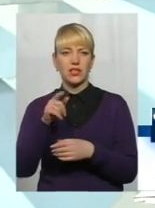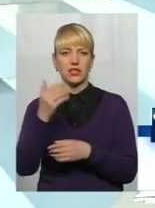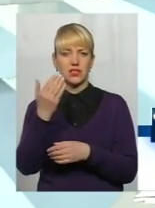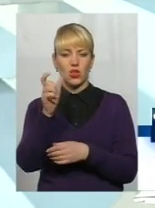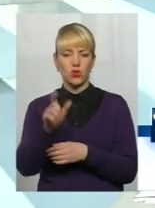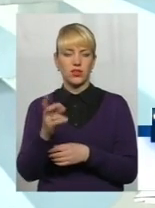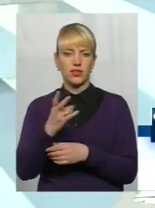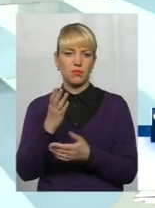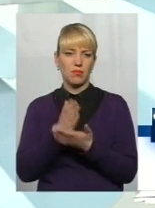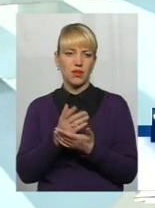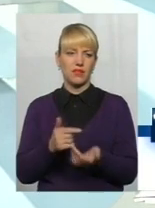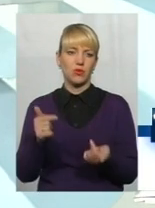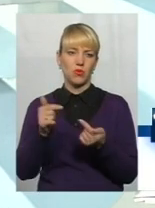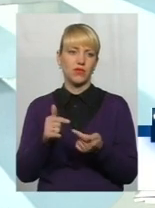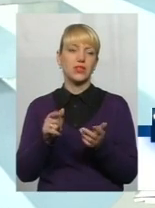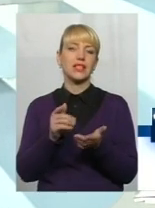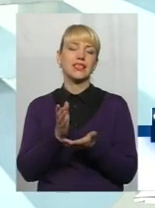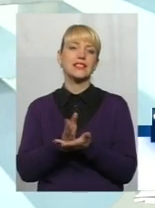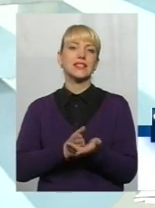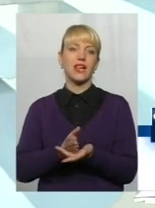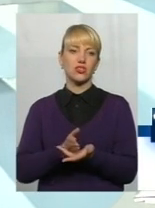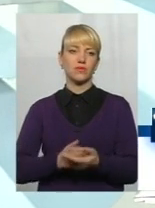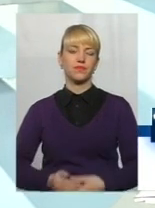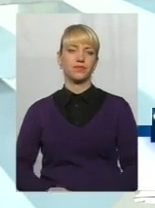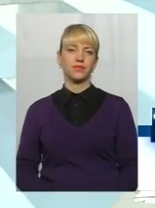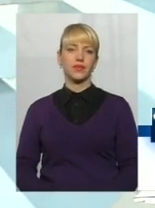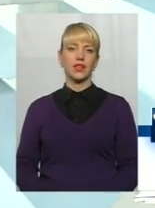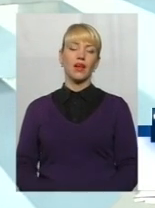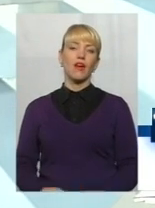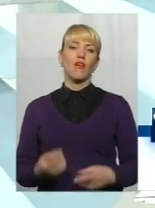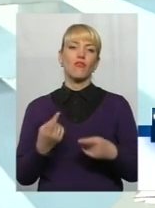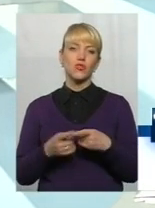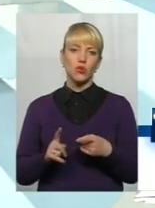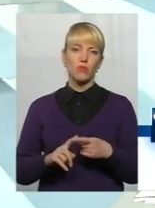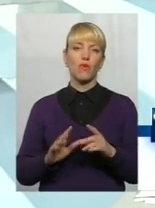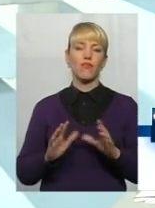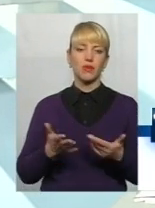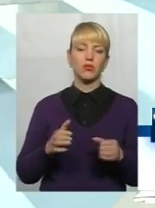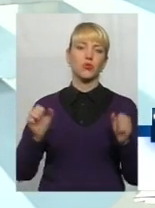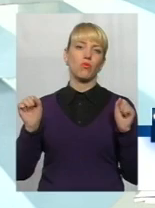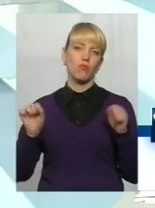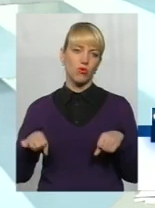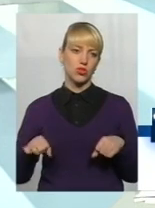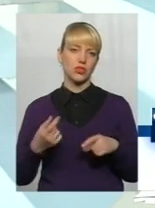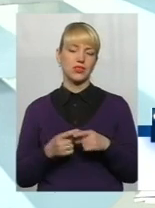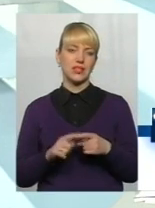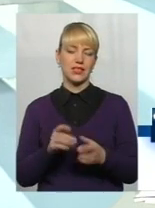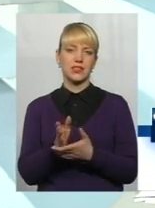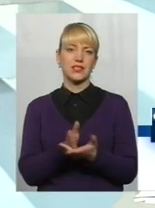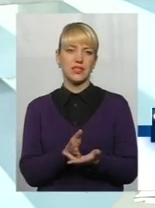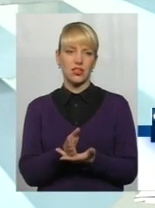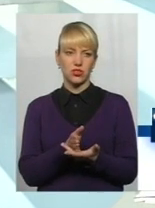відповідний стаж. В даному випадку можна цей стаж